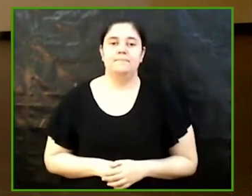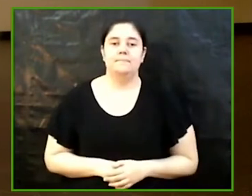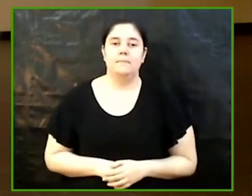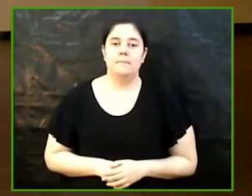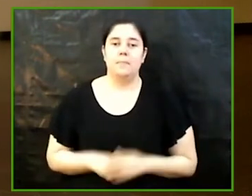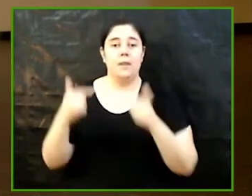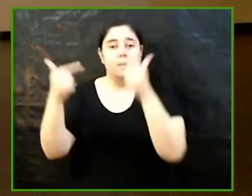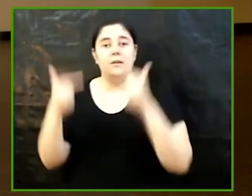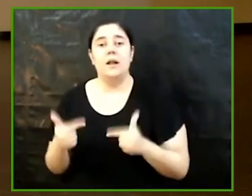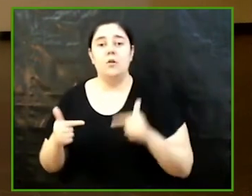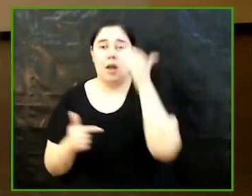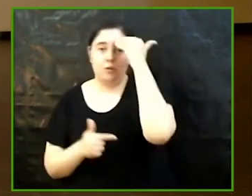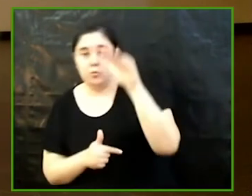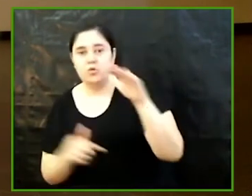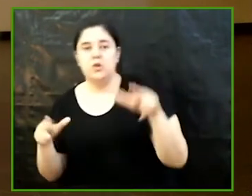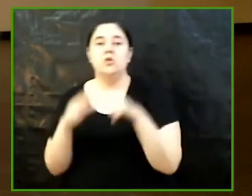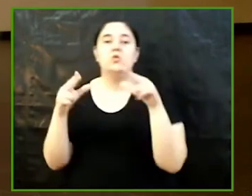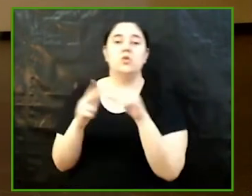la pregunta bàsica i transversal antropologia social i cultural